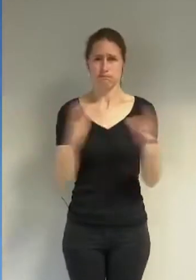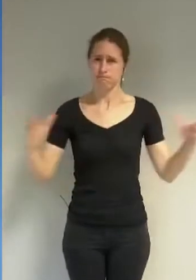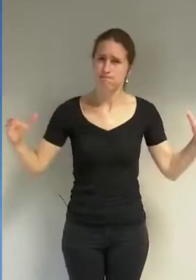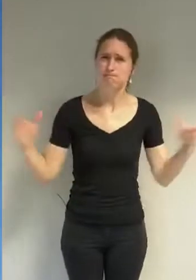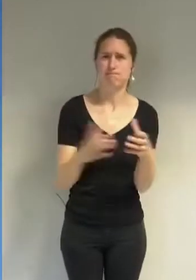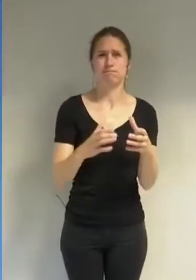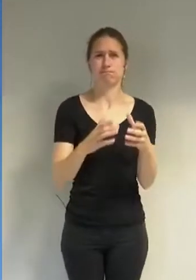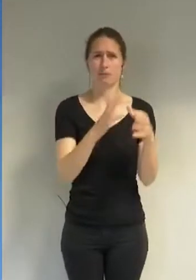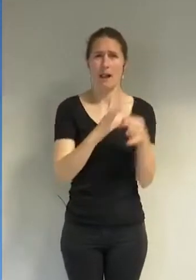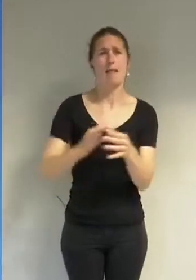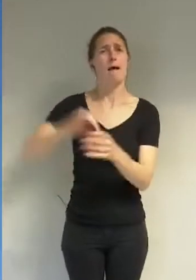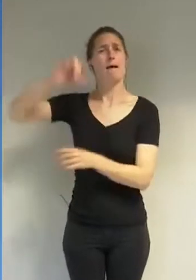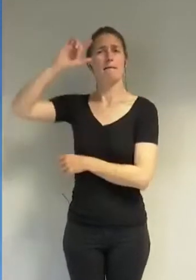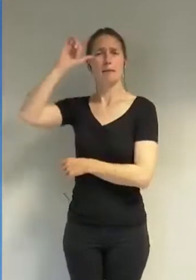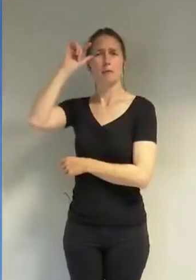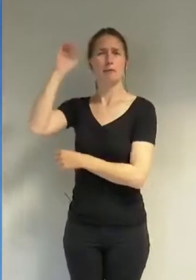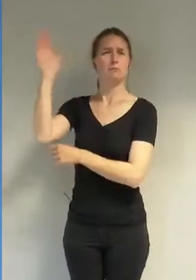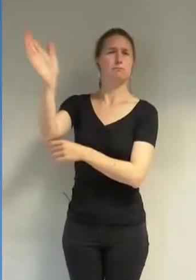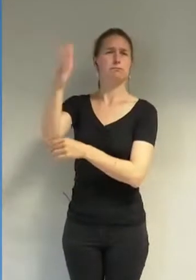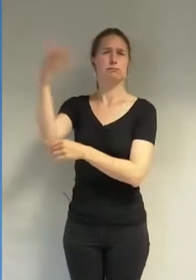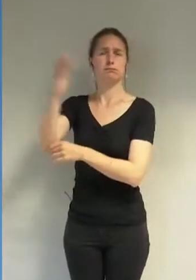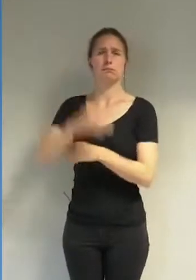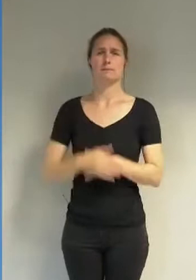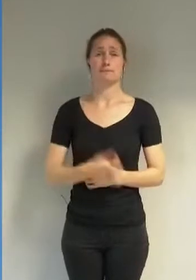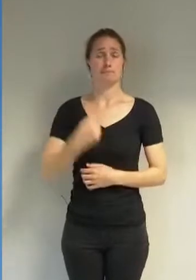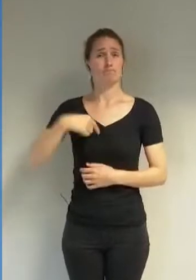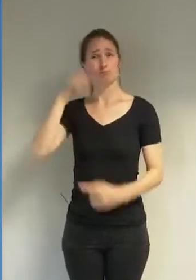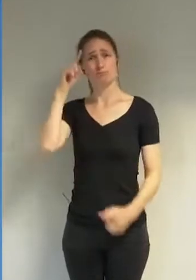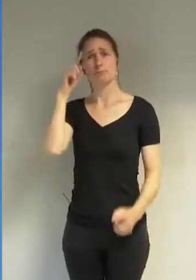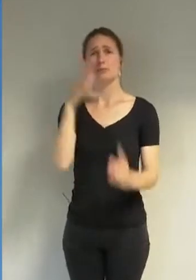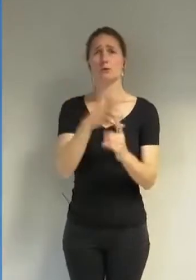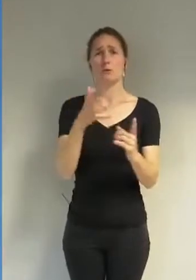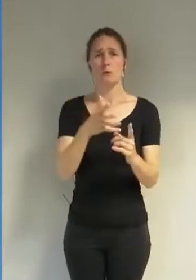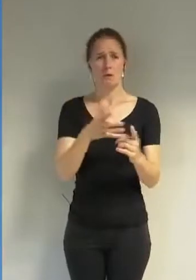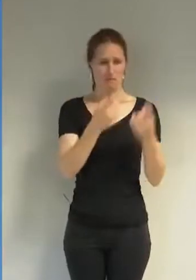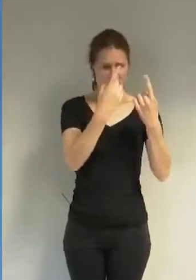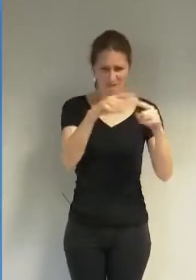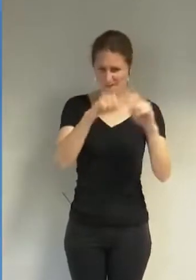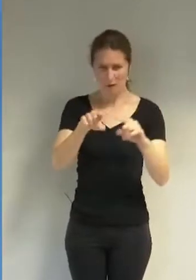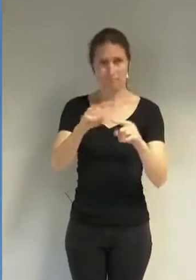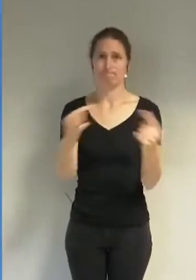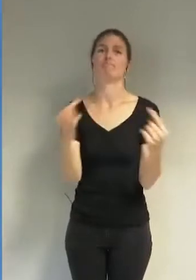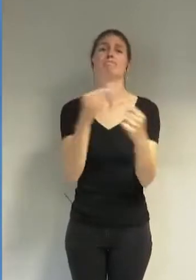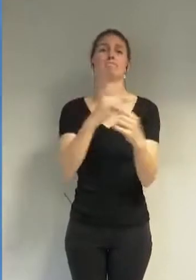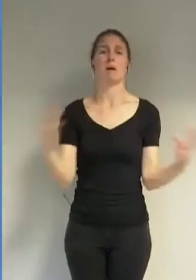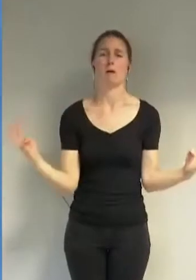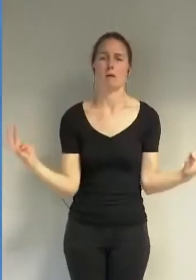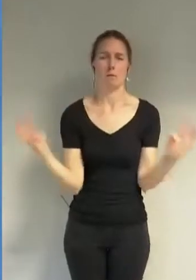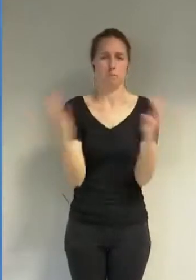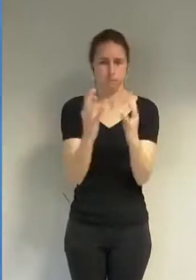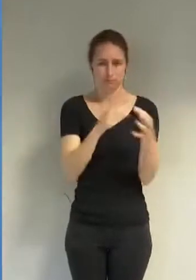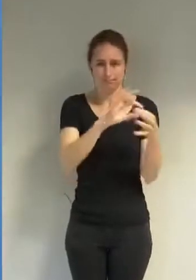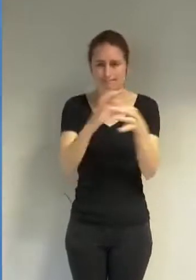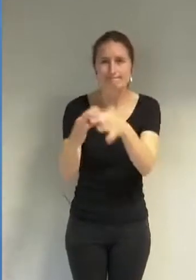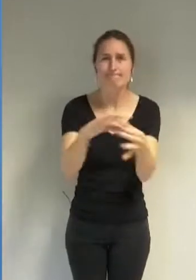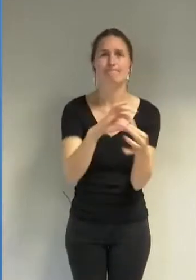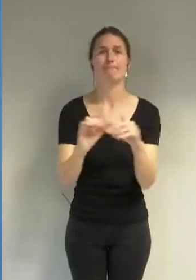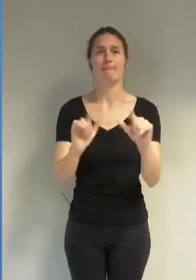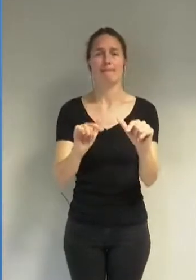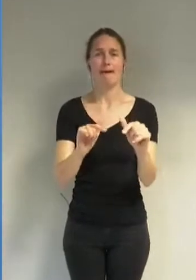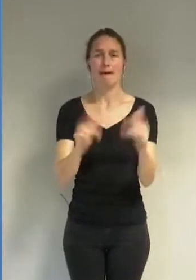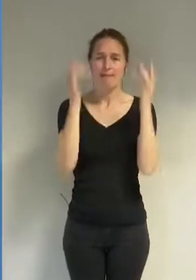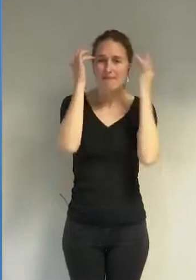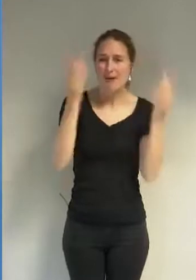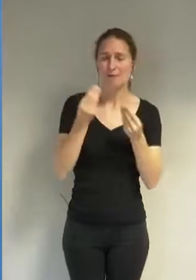celle de la République. Notre mission est de faire en sorte que les différences deviennent des ponts qui nous relient les uns aux autres, que ces différences cultivent notre